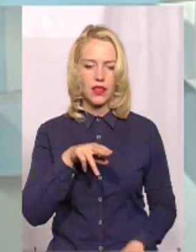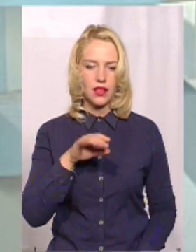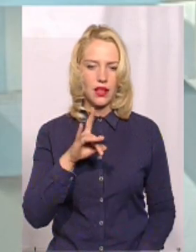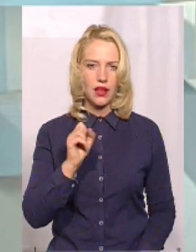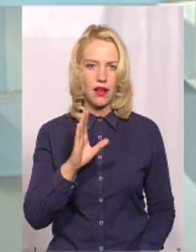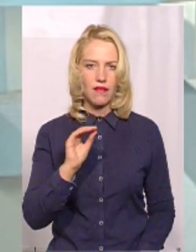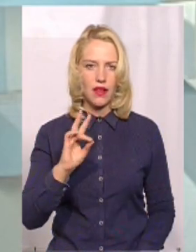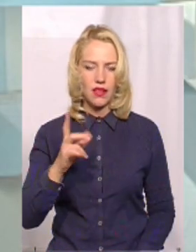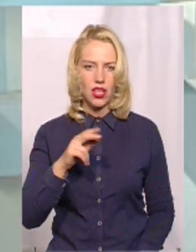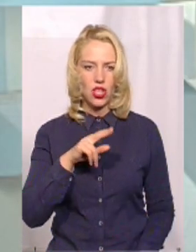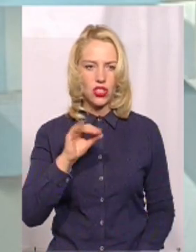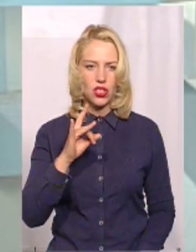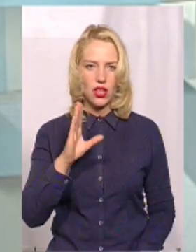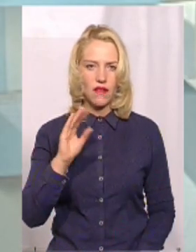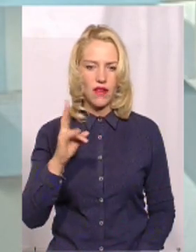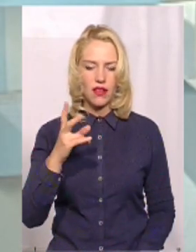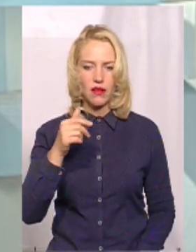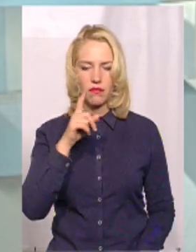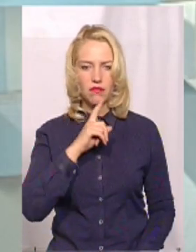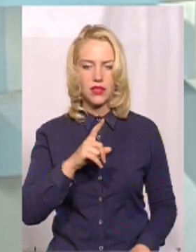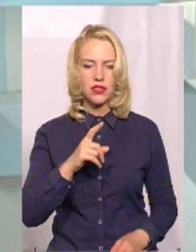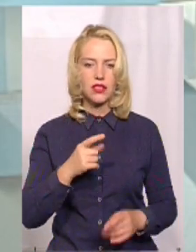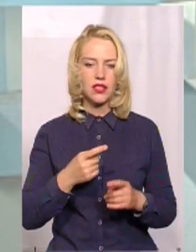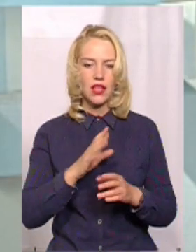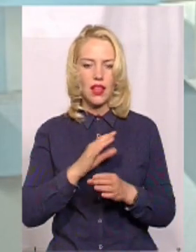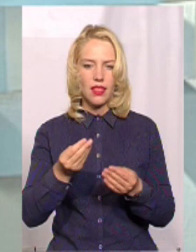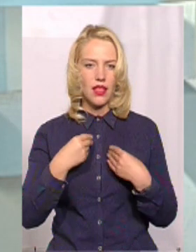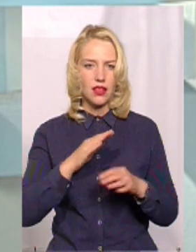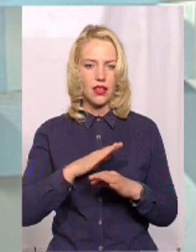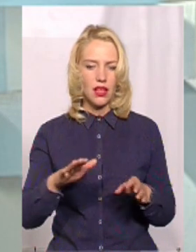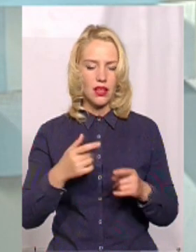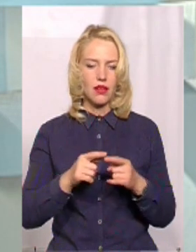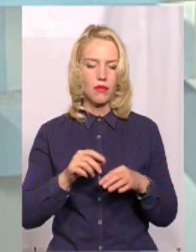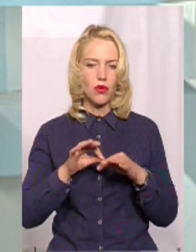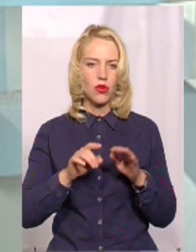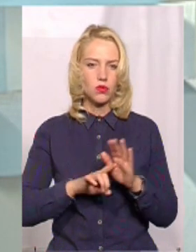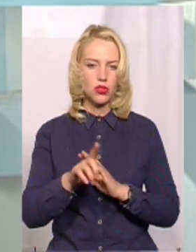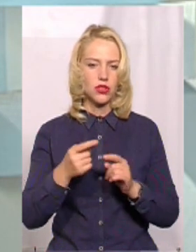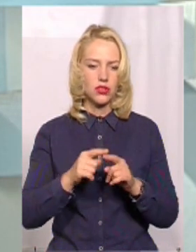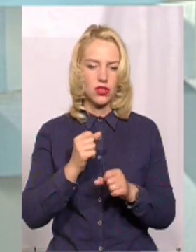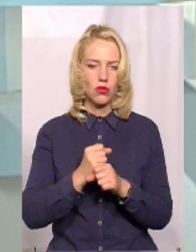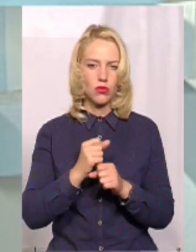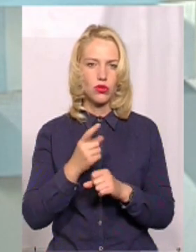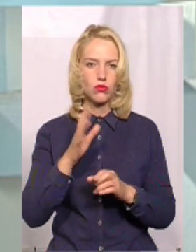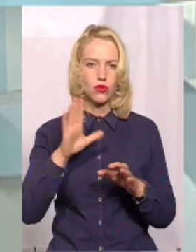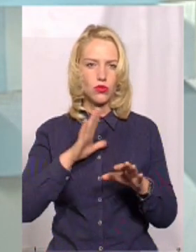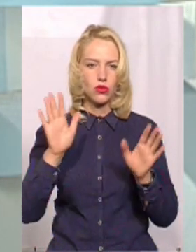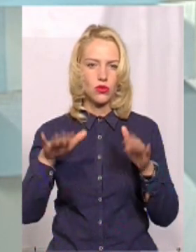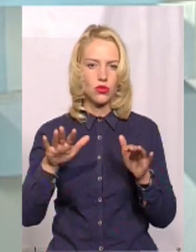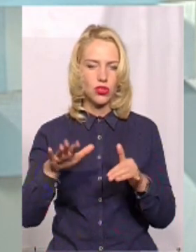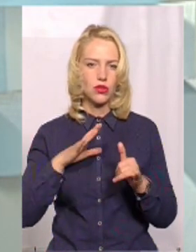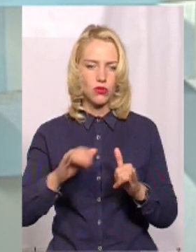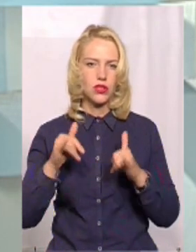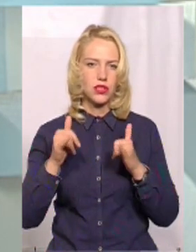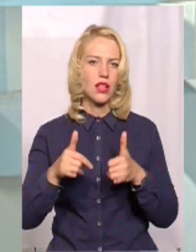місяць. Навіть розпочати ті роботи по виконанні робіт, тому що дощі, зливи і так далі. Ну,